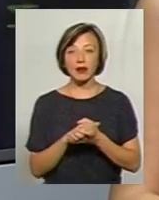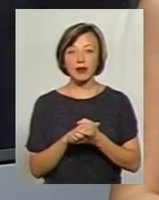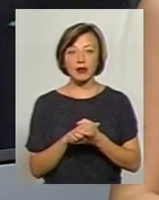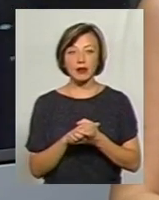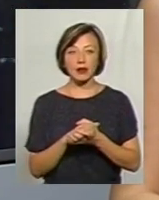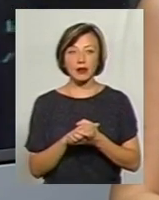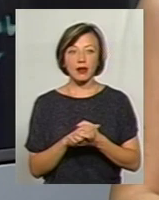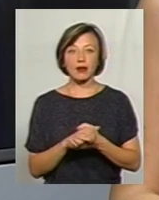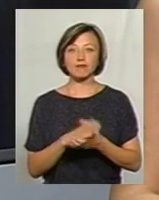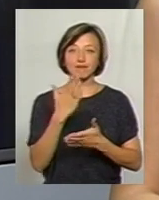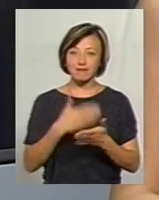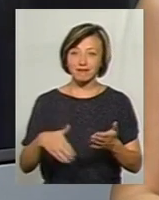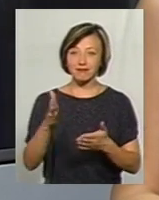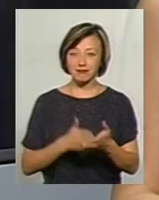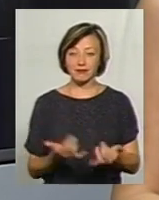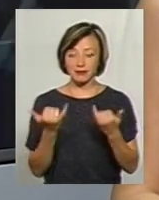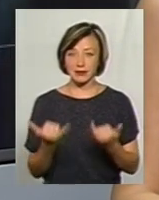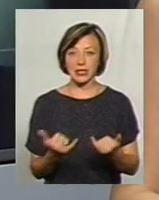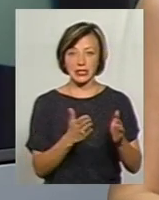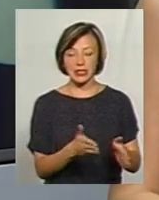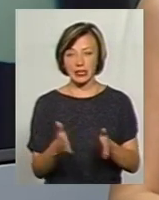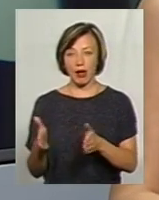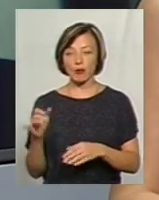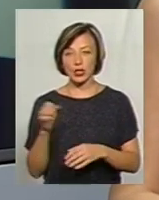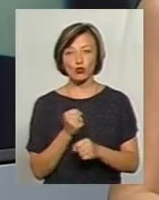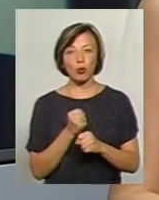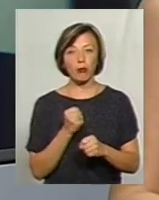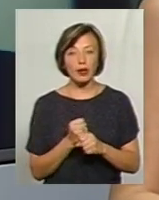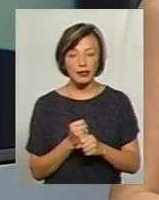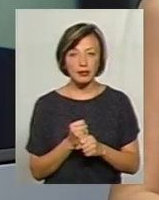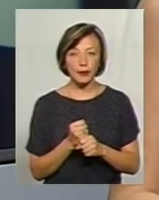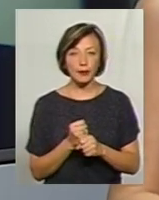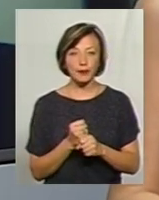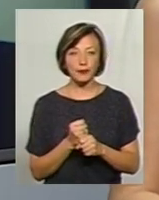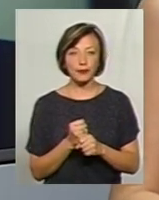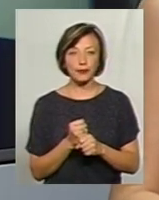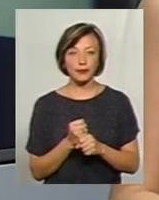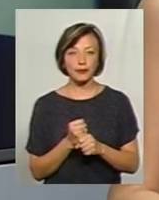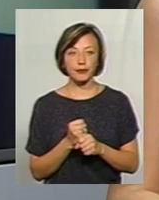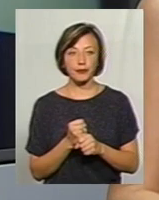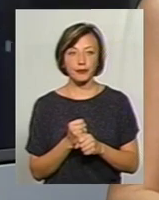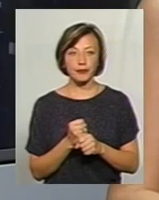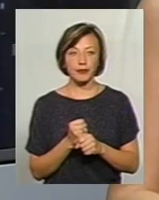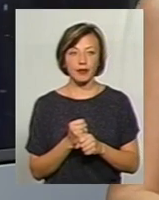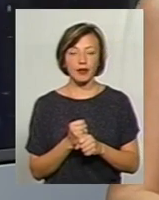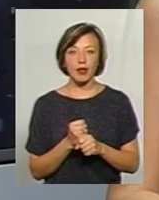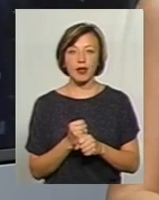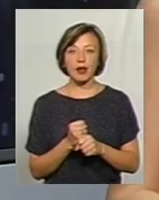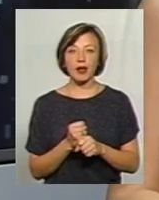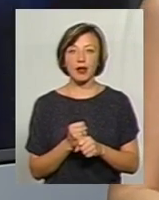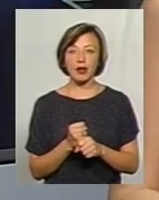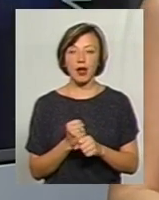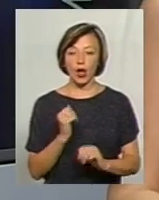розхитати існуючу систему і зробити таке, ну, якби, модель зрощення